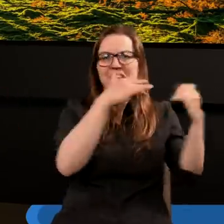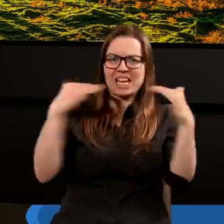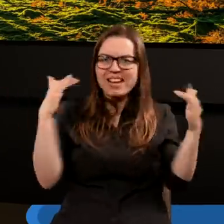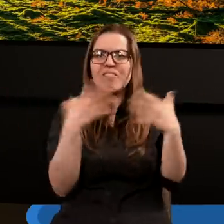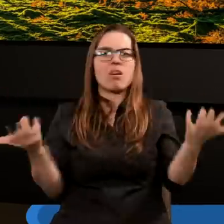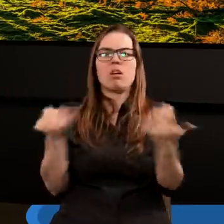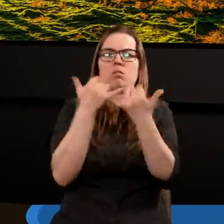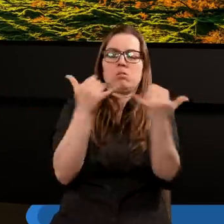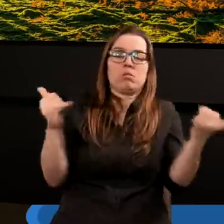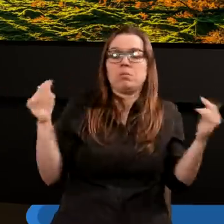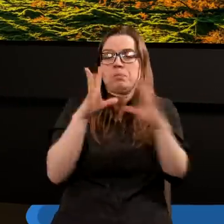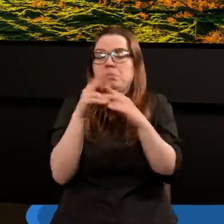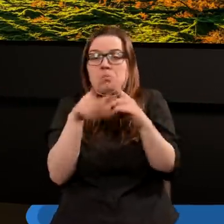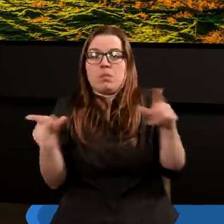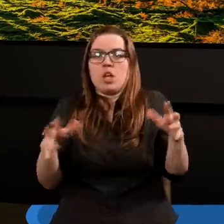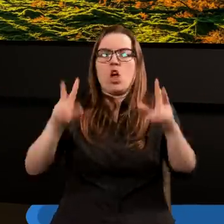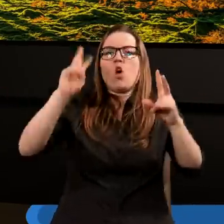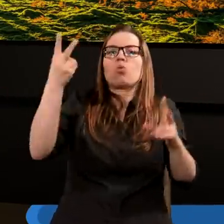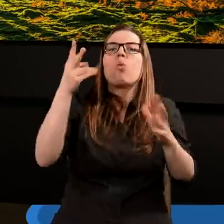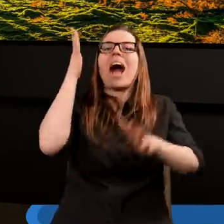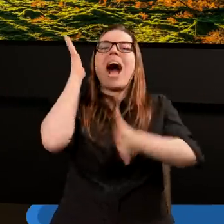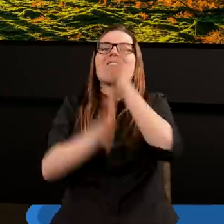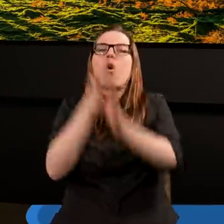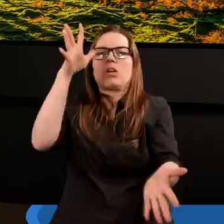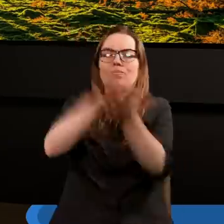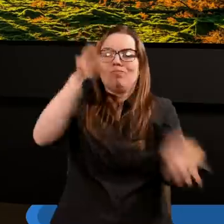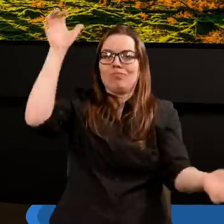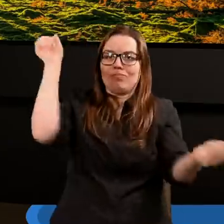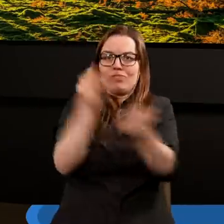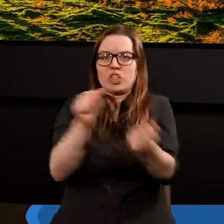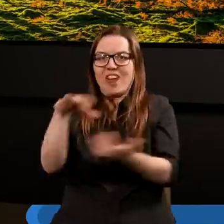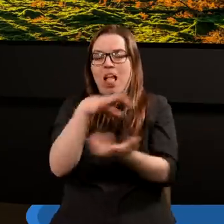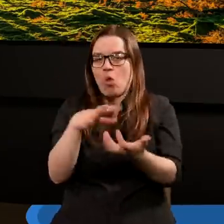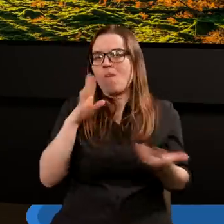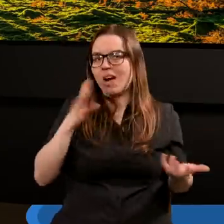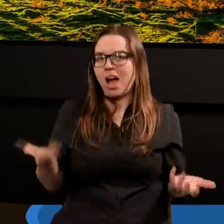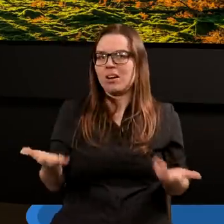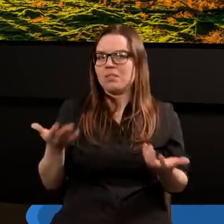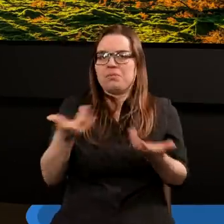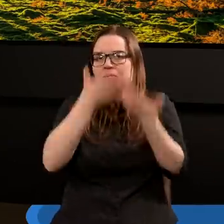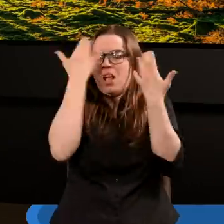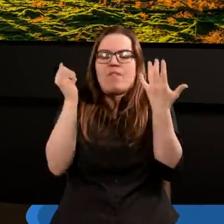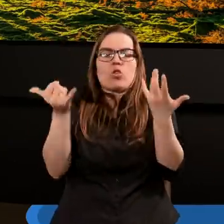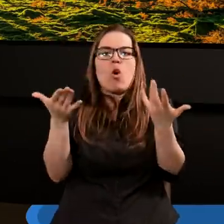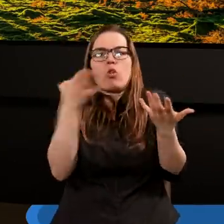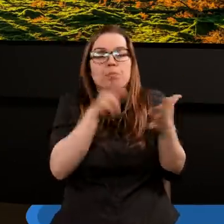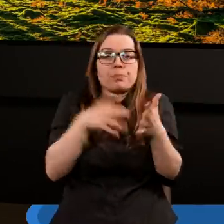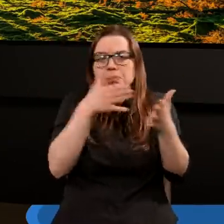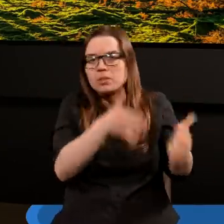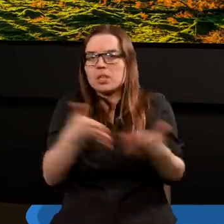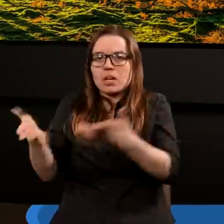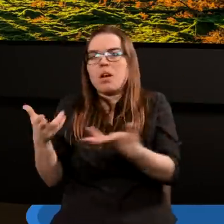i to naprawdę II wojna światowa przy tym to nic i nie wiadomo jeszcze jakie tam będą